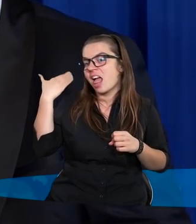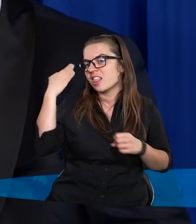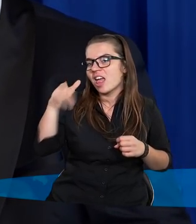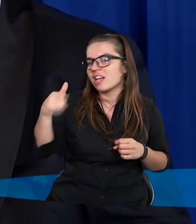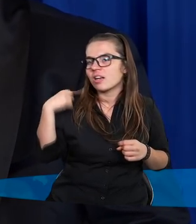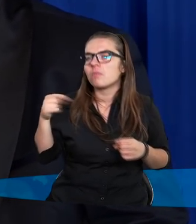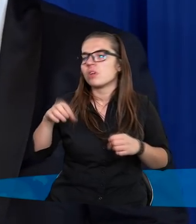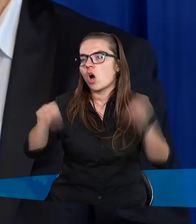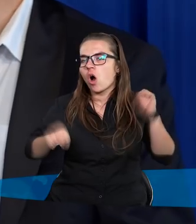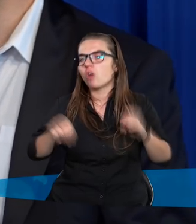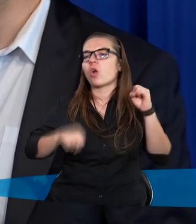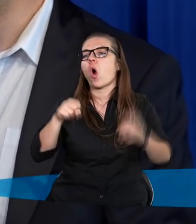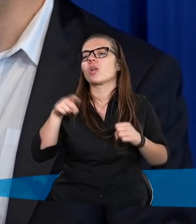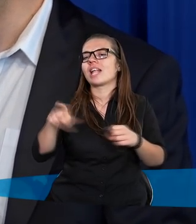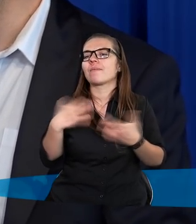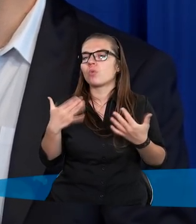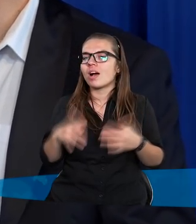możemy sobie pomyśleć, sąd